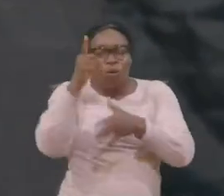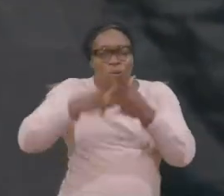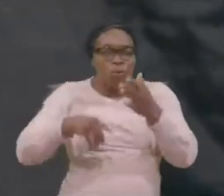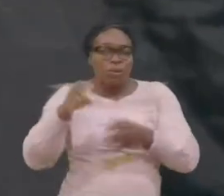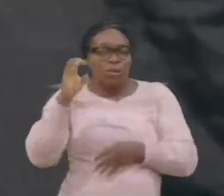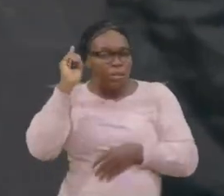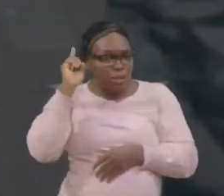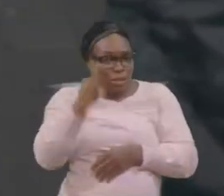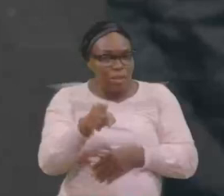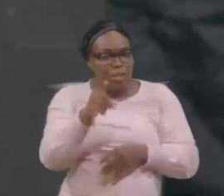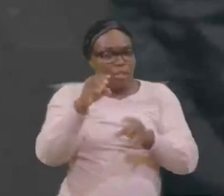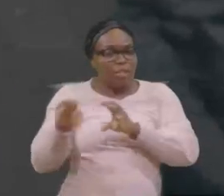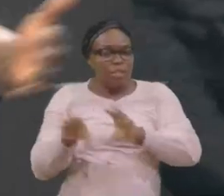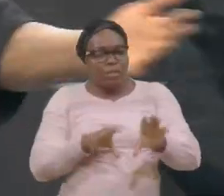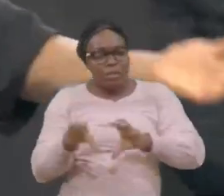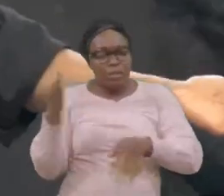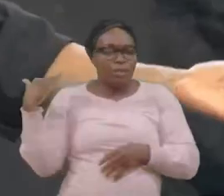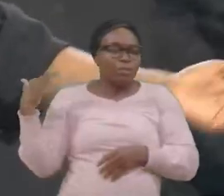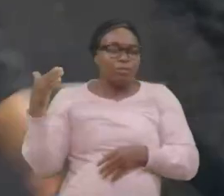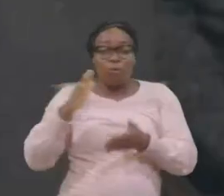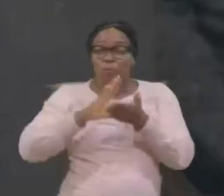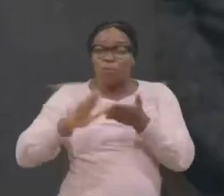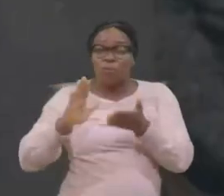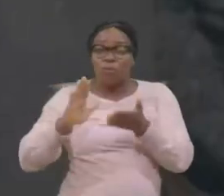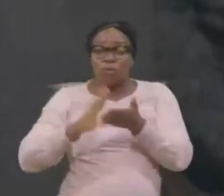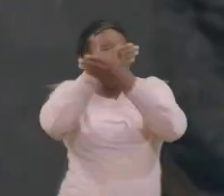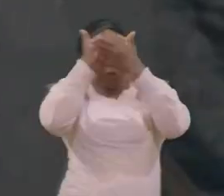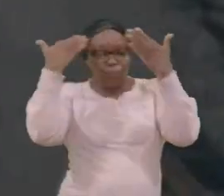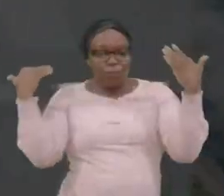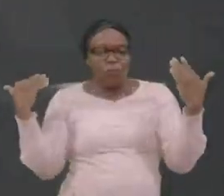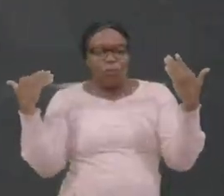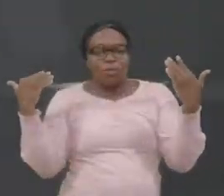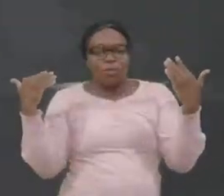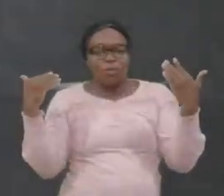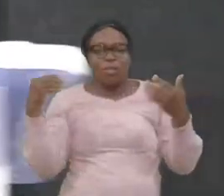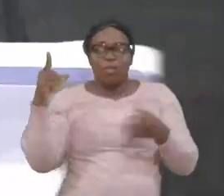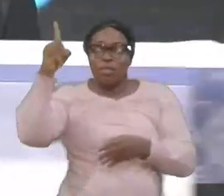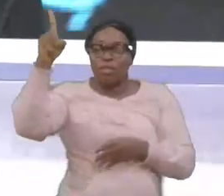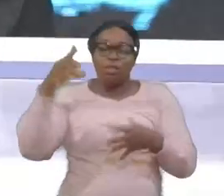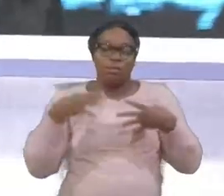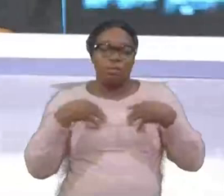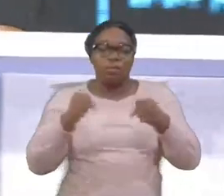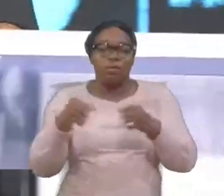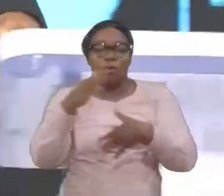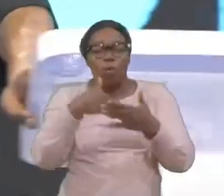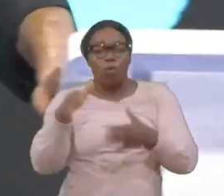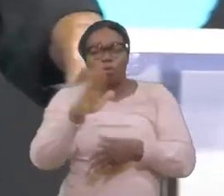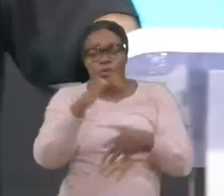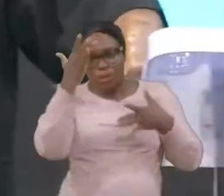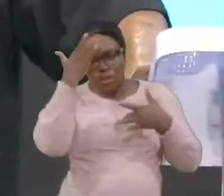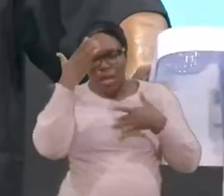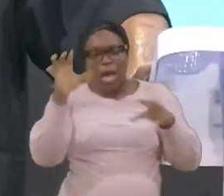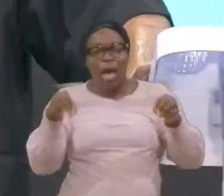iniquités, Et vous voyez ceci, Qui guérit toutes tes maladies, Combien de